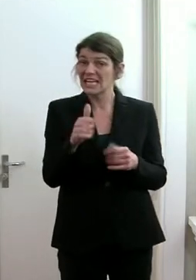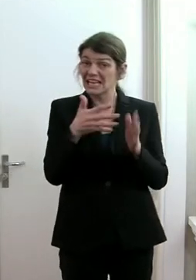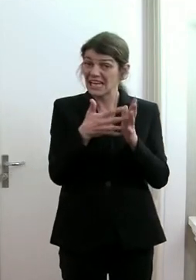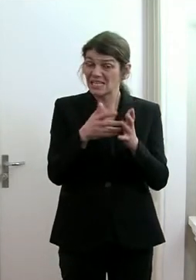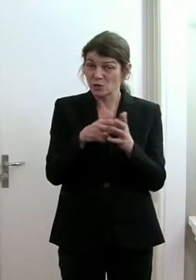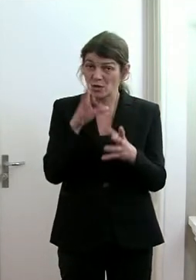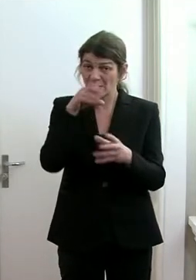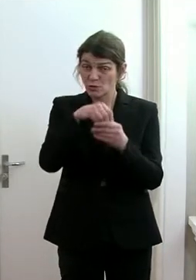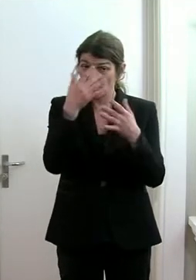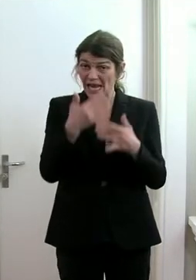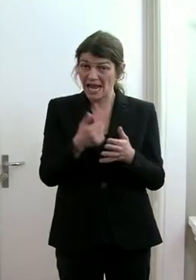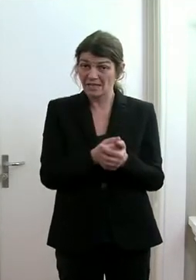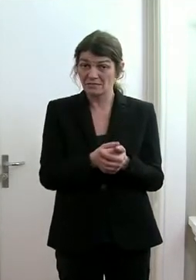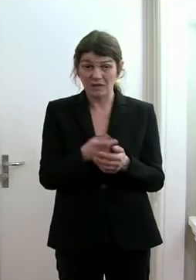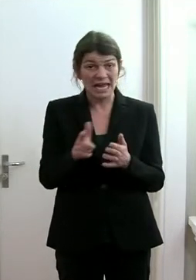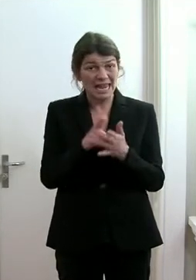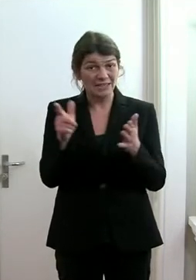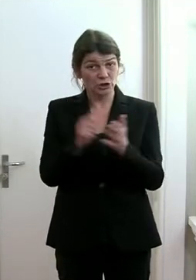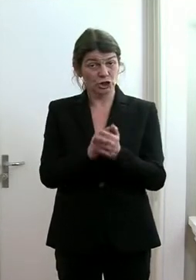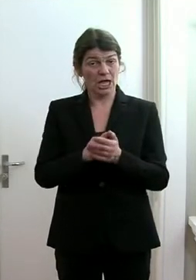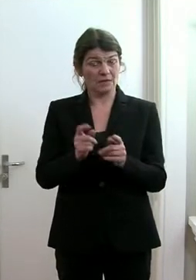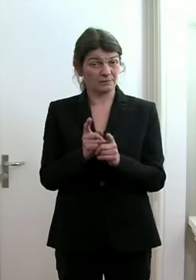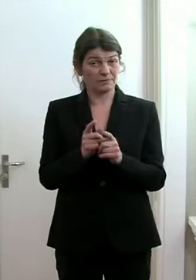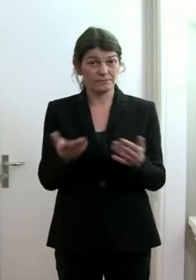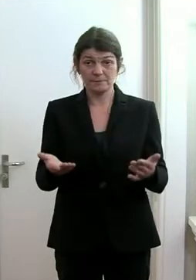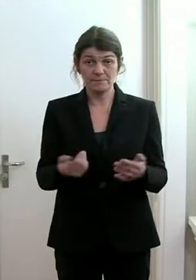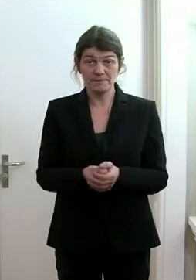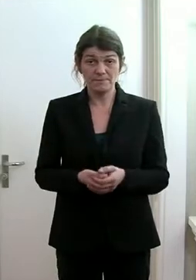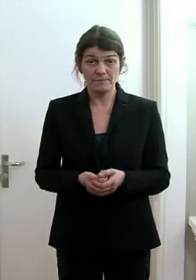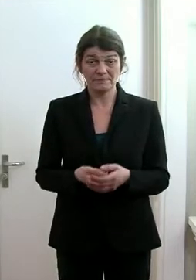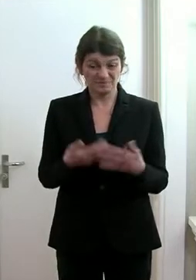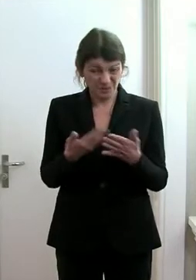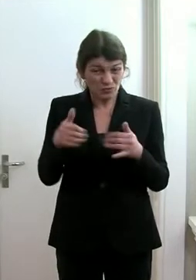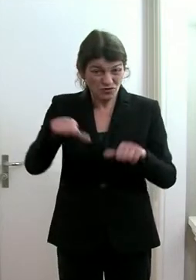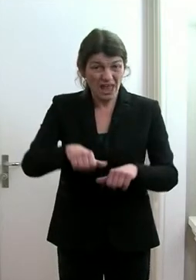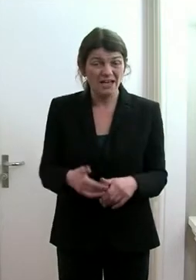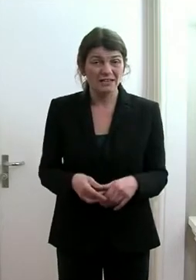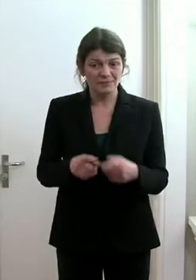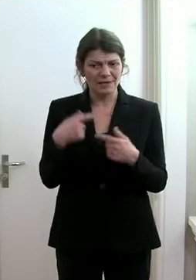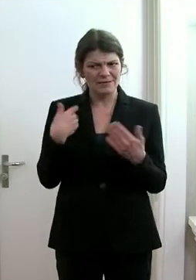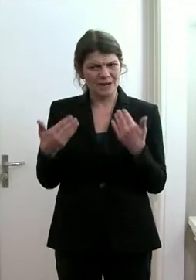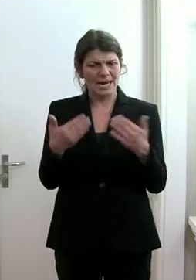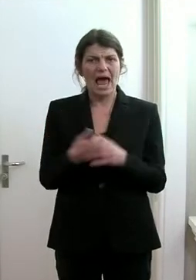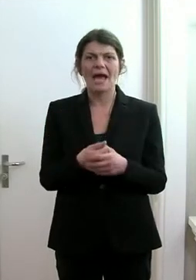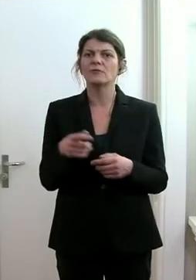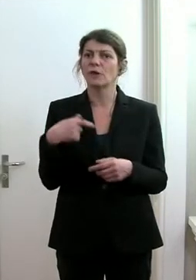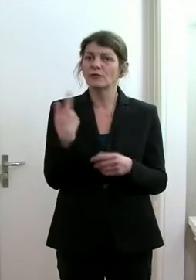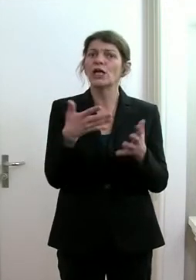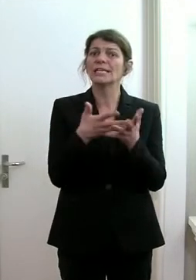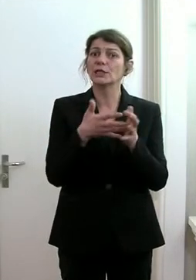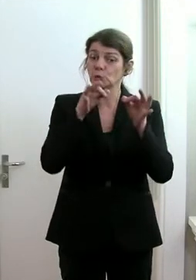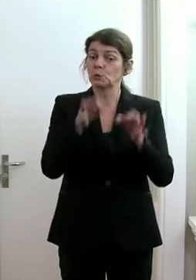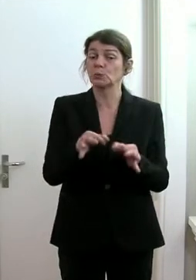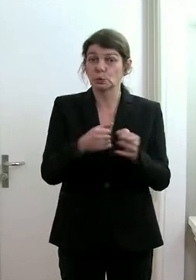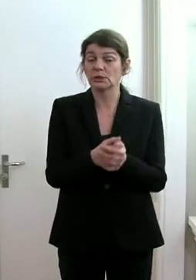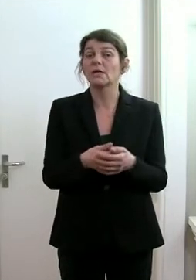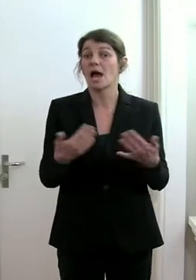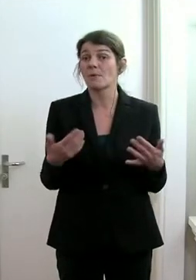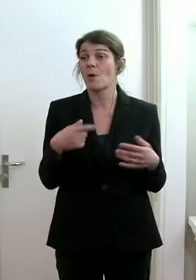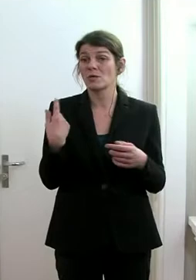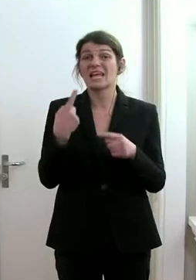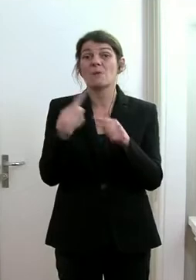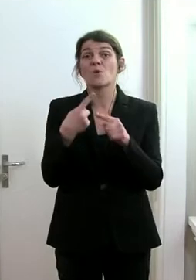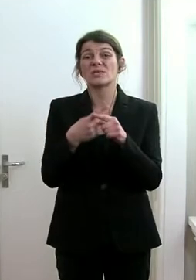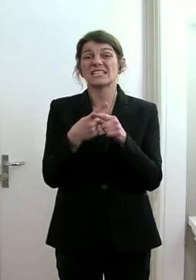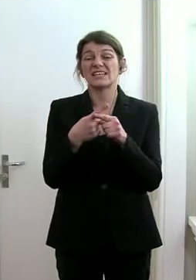berücksichtigen? Steht an Lichtenstein immer noch so schlecht da? Wir testen ziemlich gut, aber eben unsere Positivitätsrate